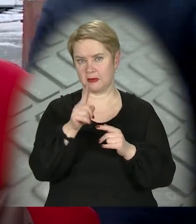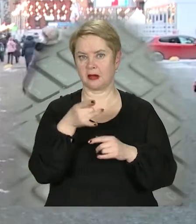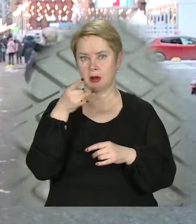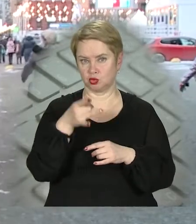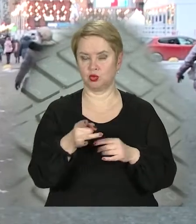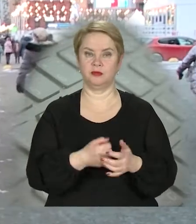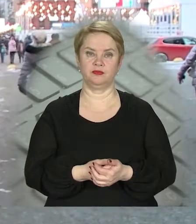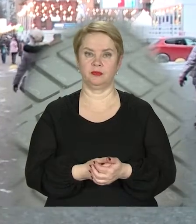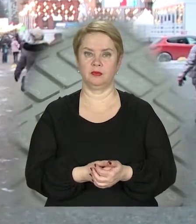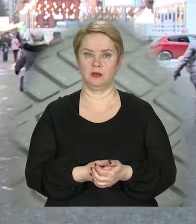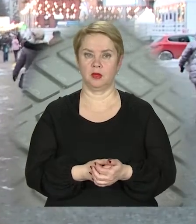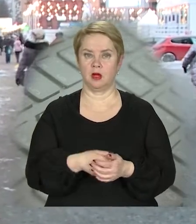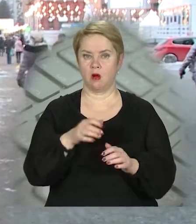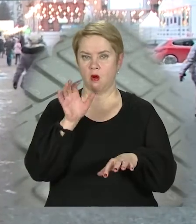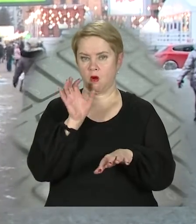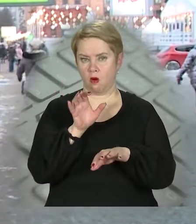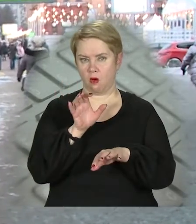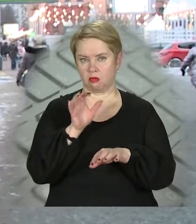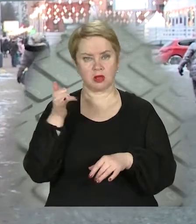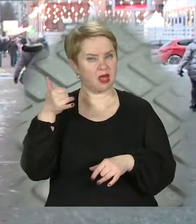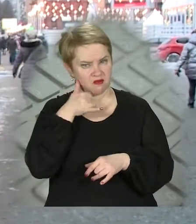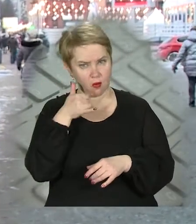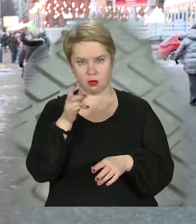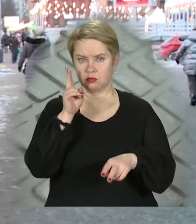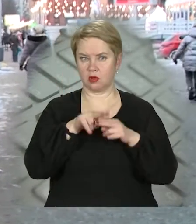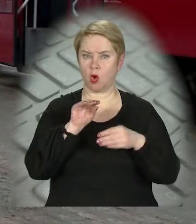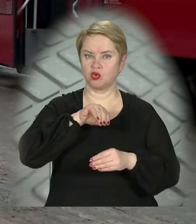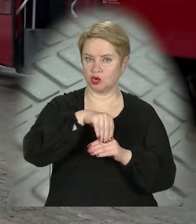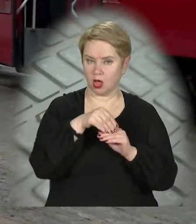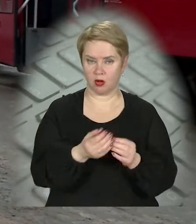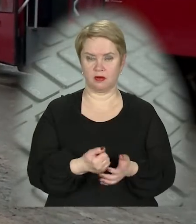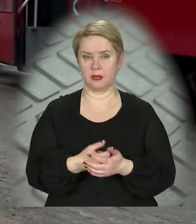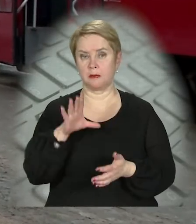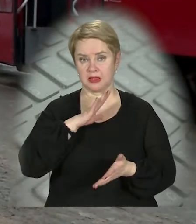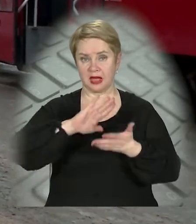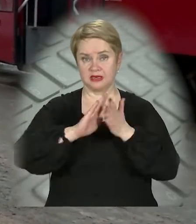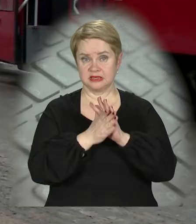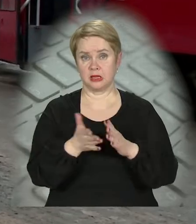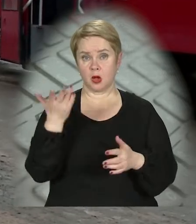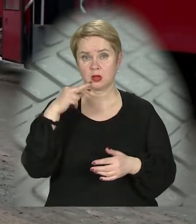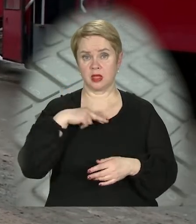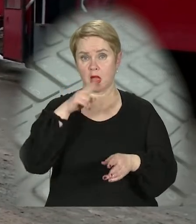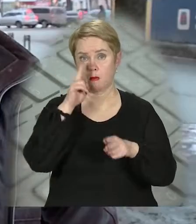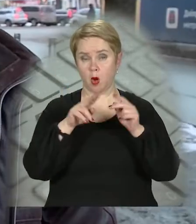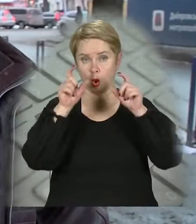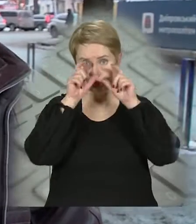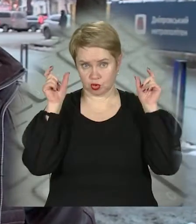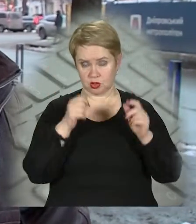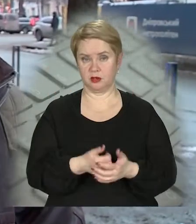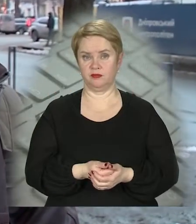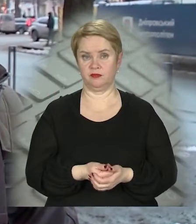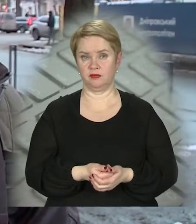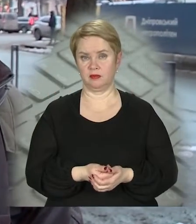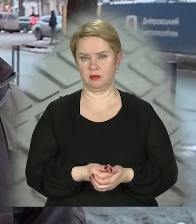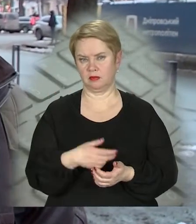маршруті. Сміну обувь, телефон, кошельок. Була ситуація, коли я втрачала очки. Навіть,